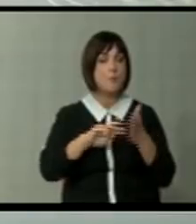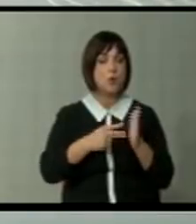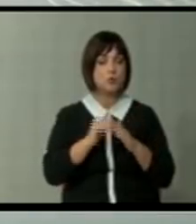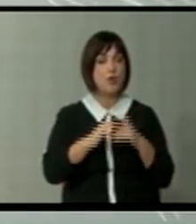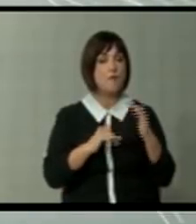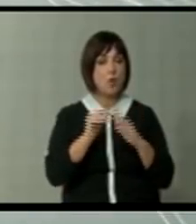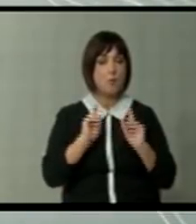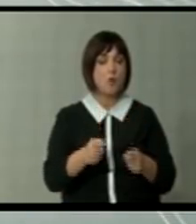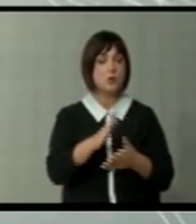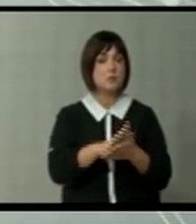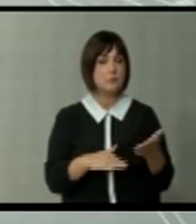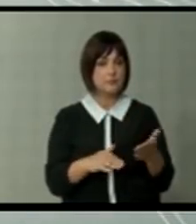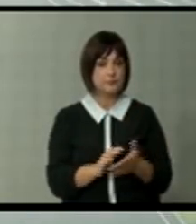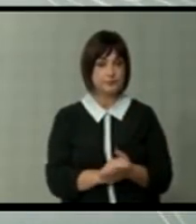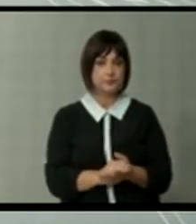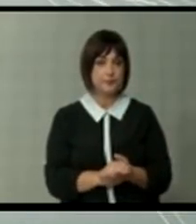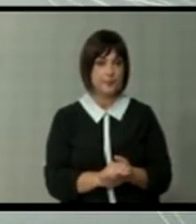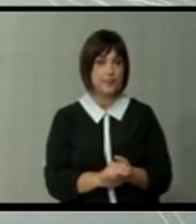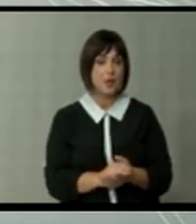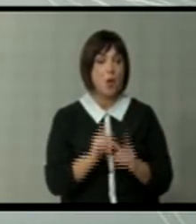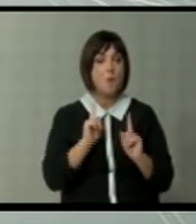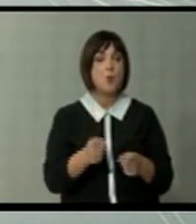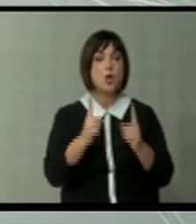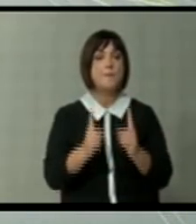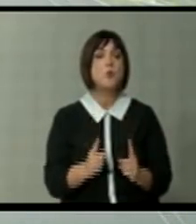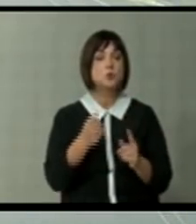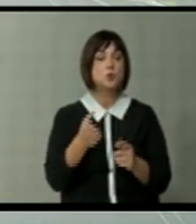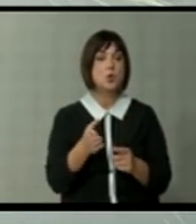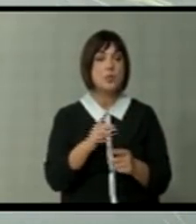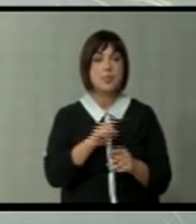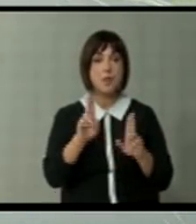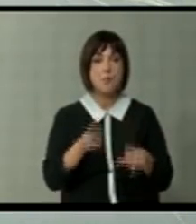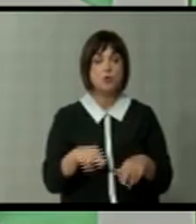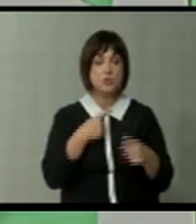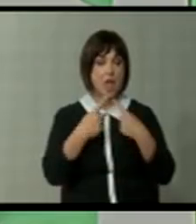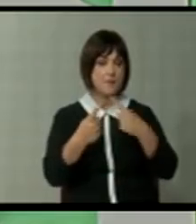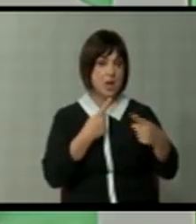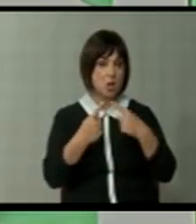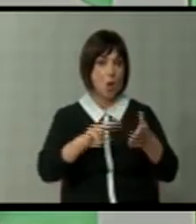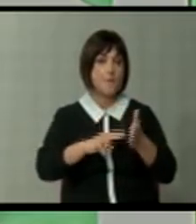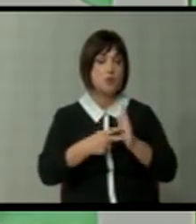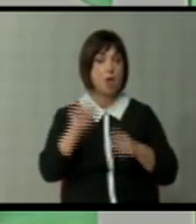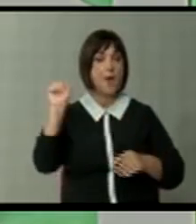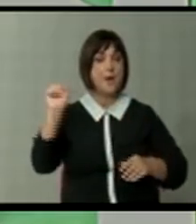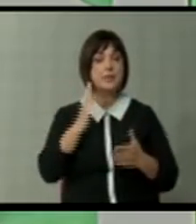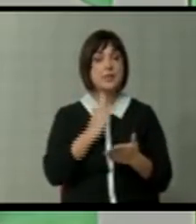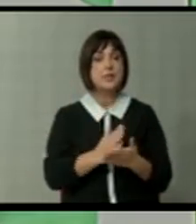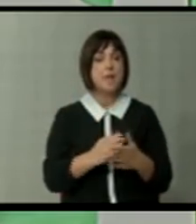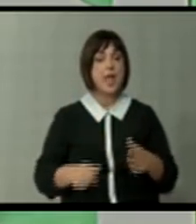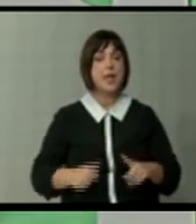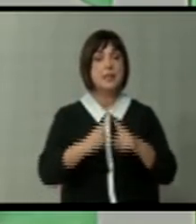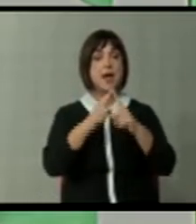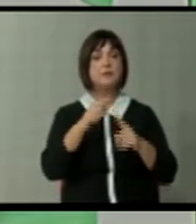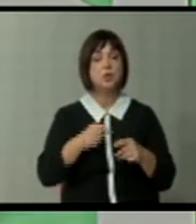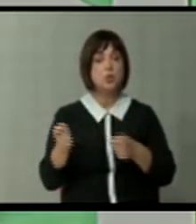да постои. Затоа велам, не може да се преговара политичките партии да бидат главни